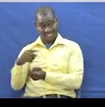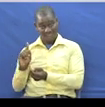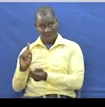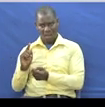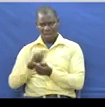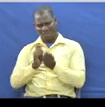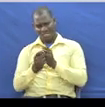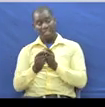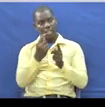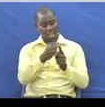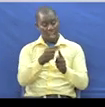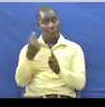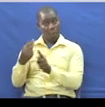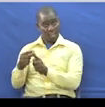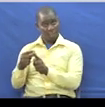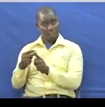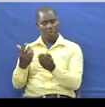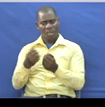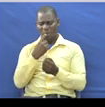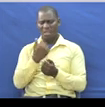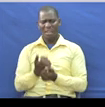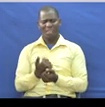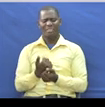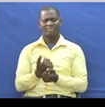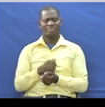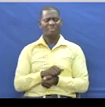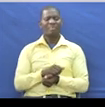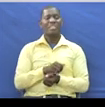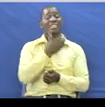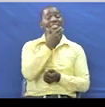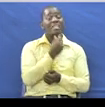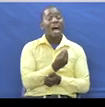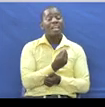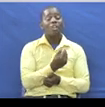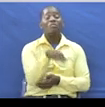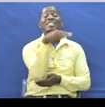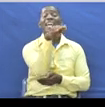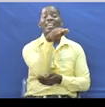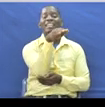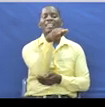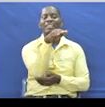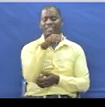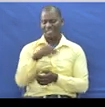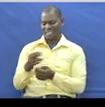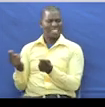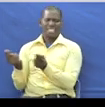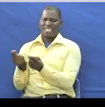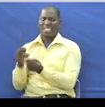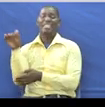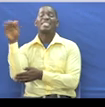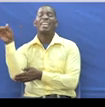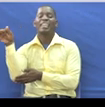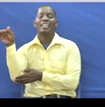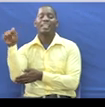Inamana Hapa Tunge Sema A Son Of Snake He Is Snake Mona